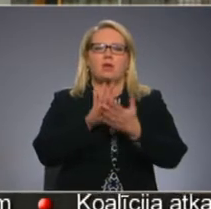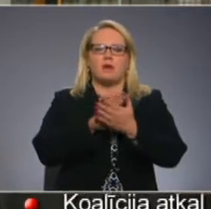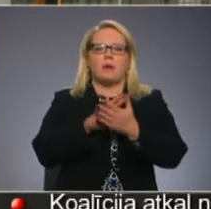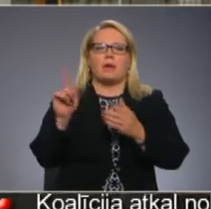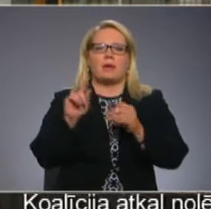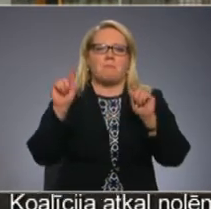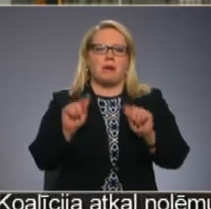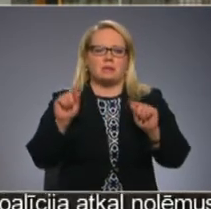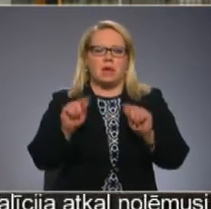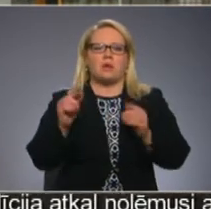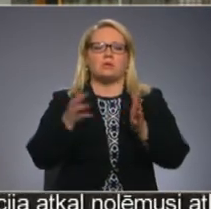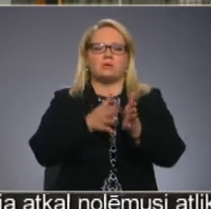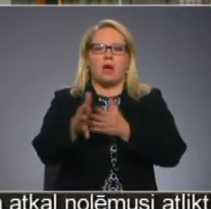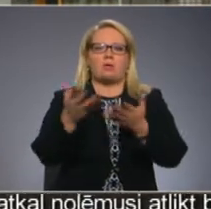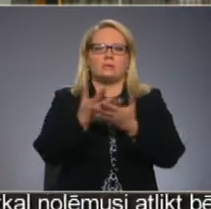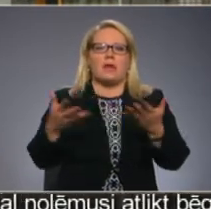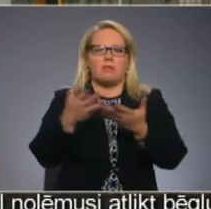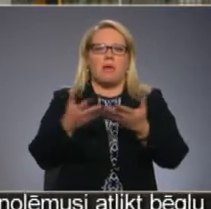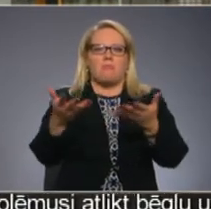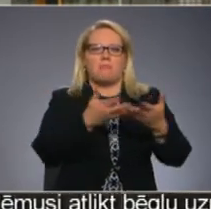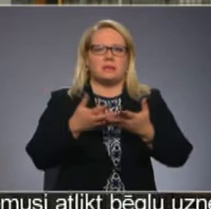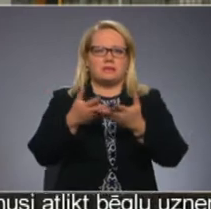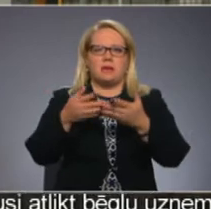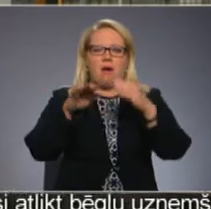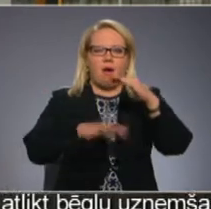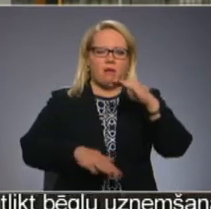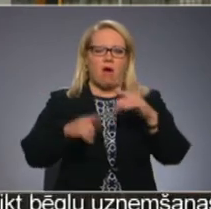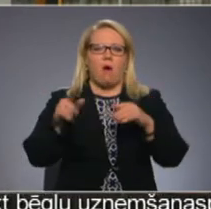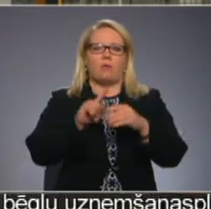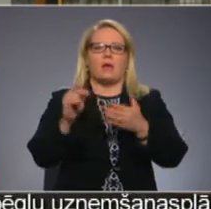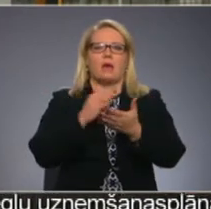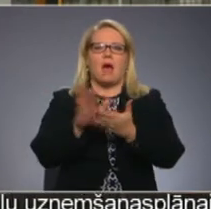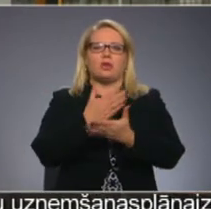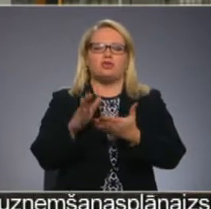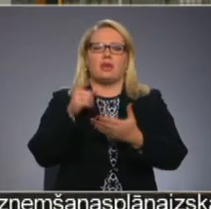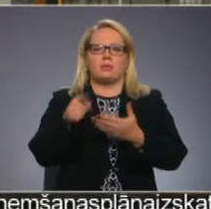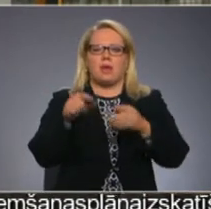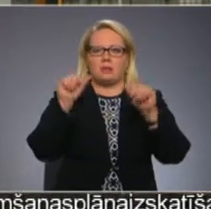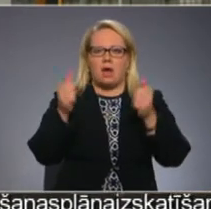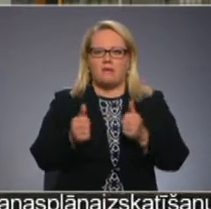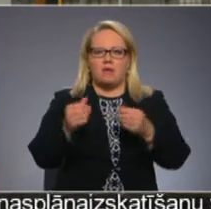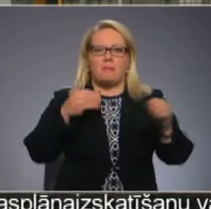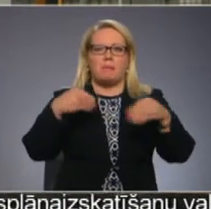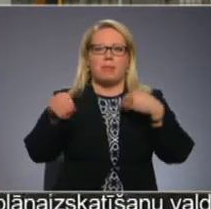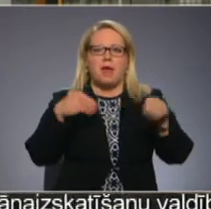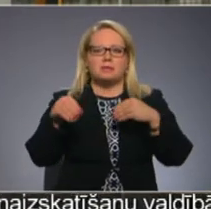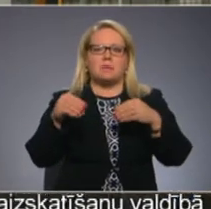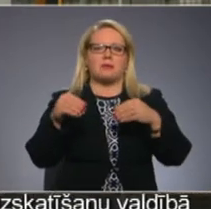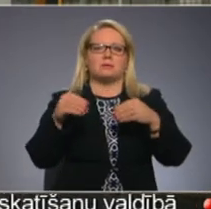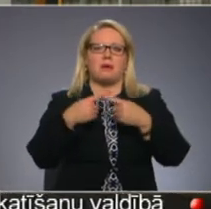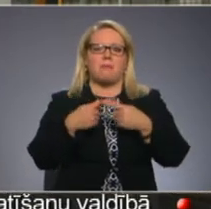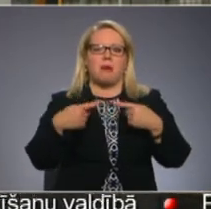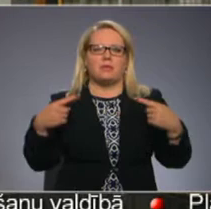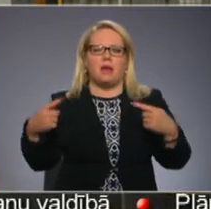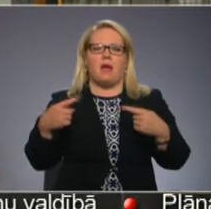mazāki, respektīvi, viņi caur sietiem birst tārā un viņi tiek atsījāti tādā veidā. Atiecīgi, plastmas, polimēra materiāli, gan